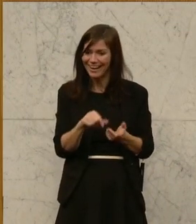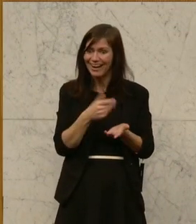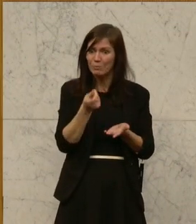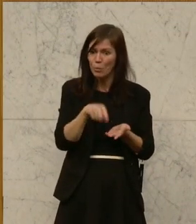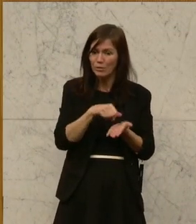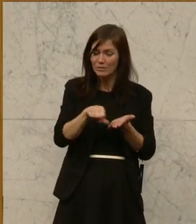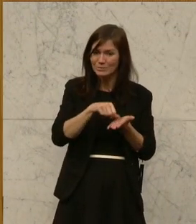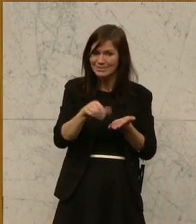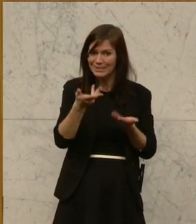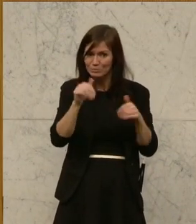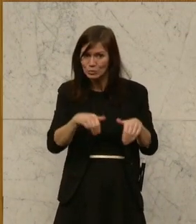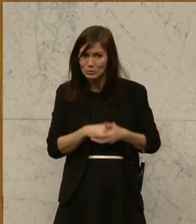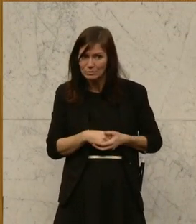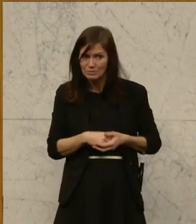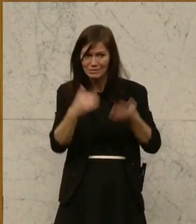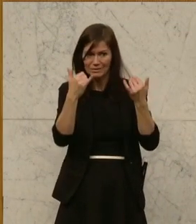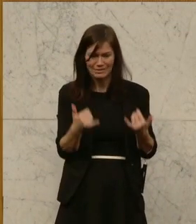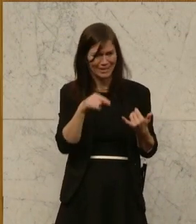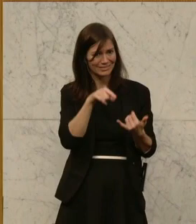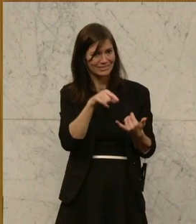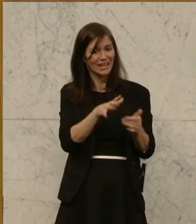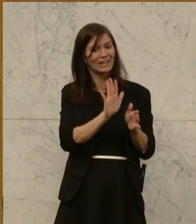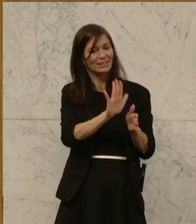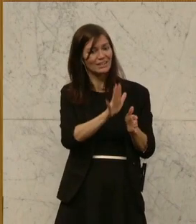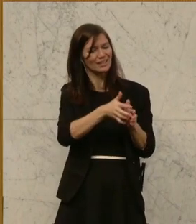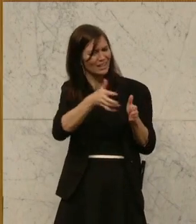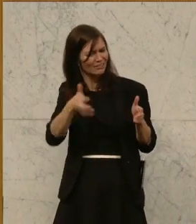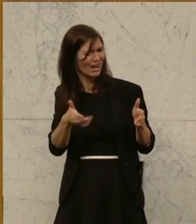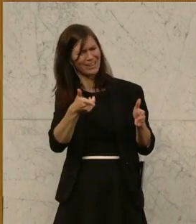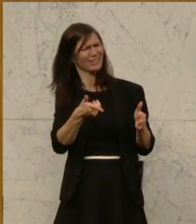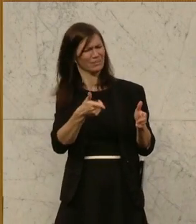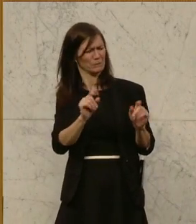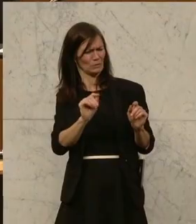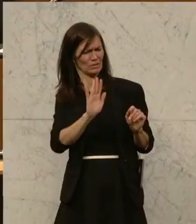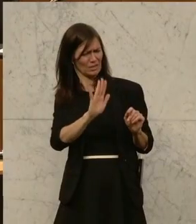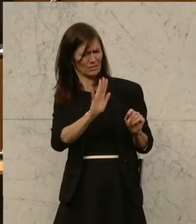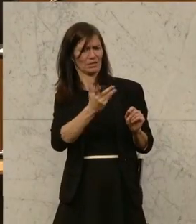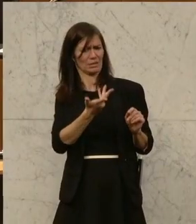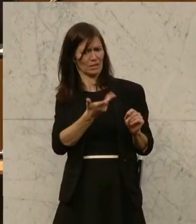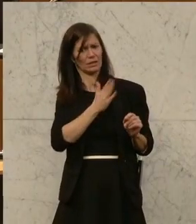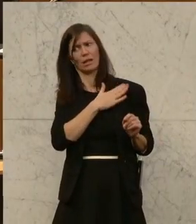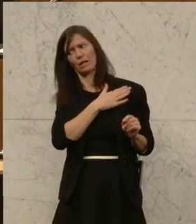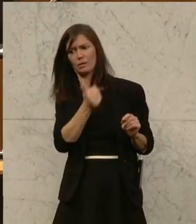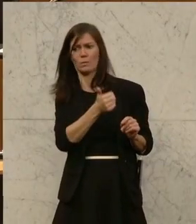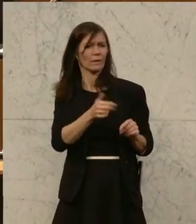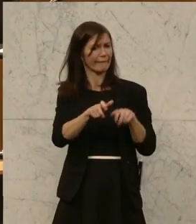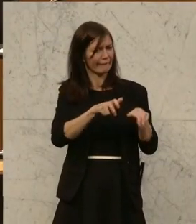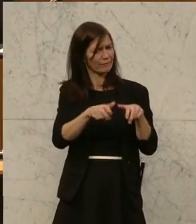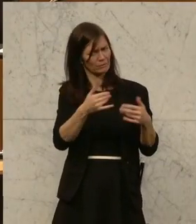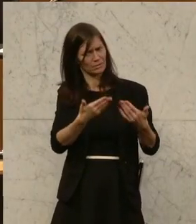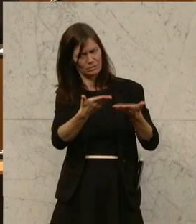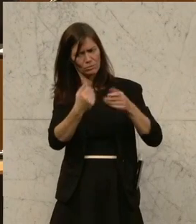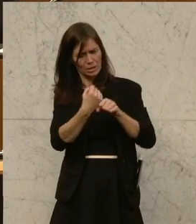Zustand, in dem die Frauen mit weniger Monaten in Pension gehen. Das ist ihr Verdienst und das Verdienst der Regierung hier.